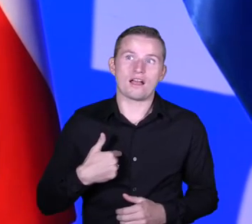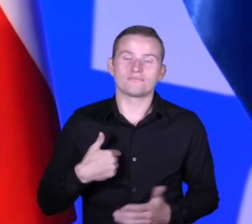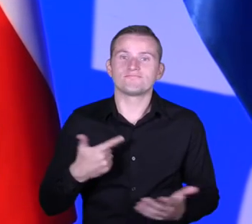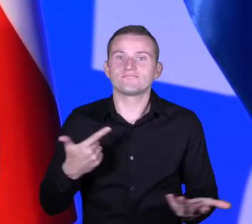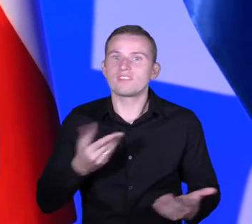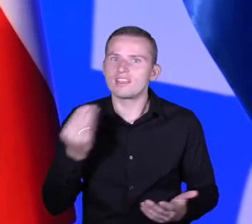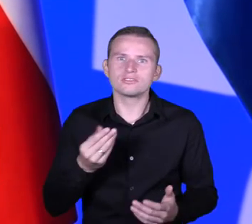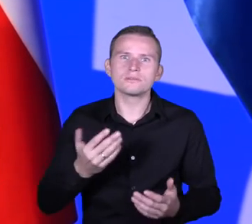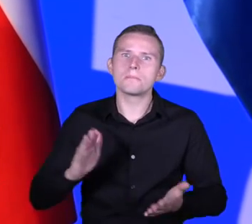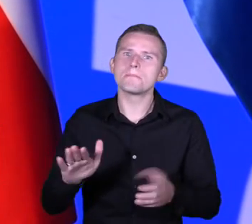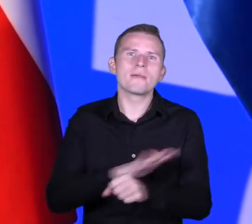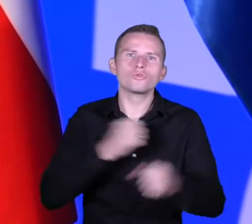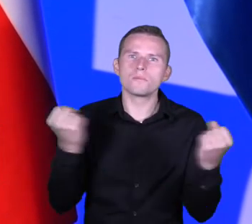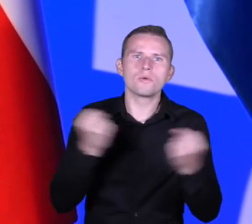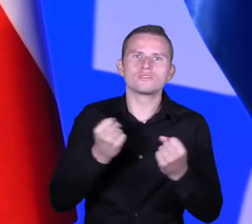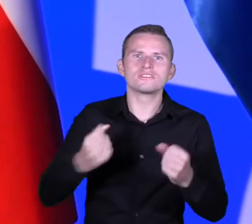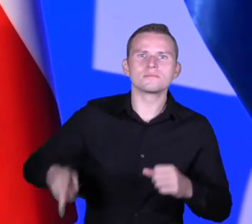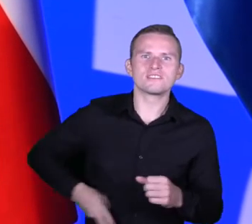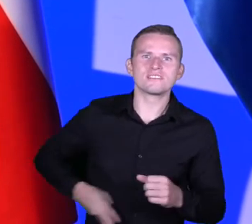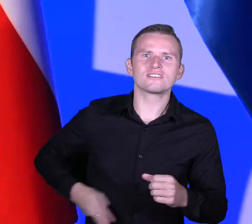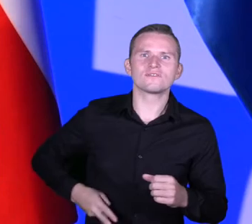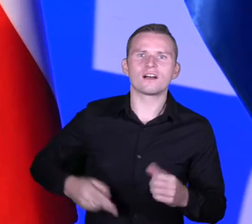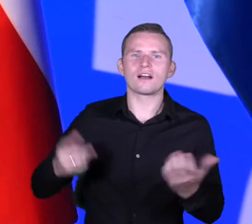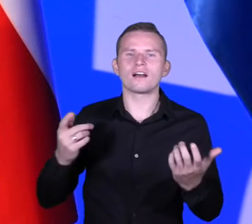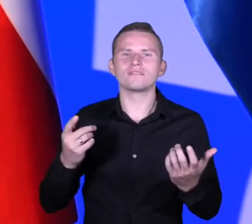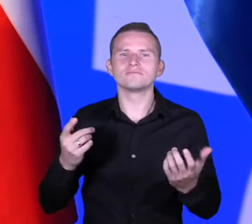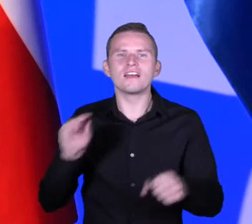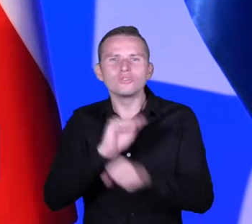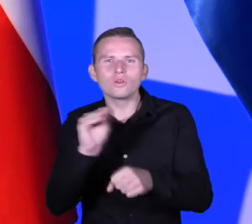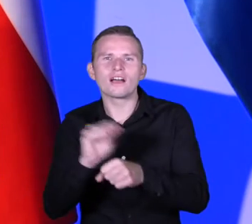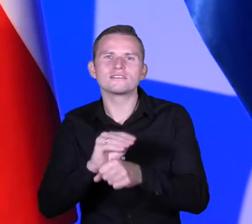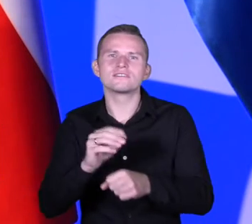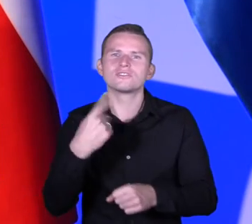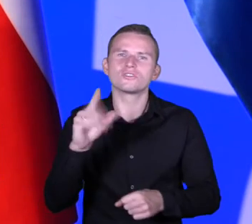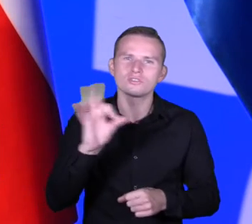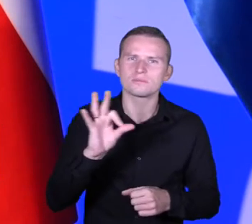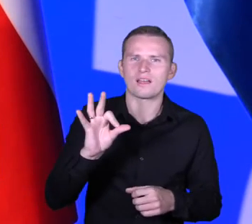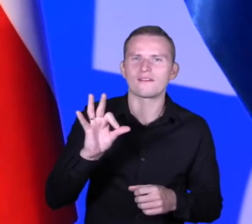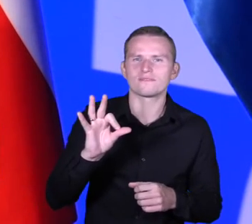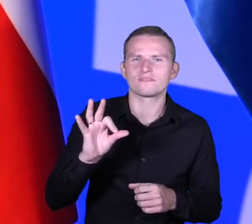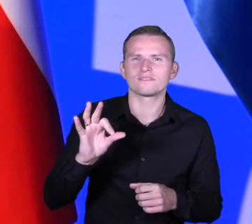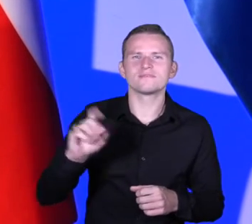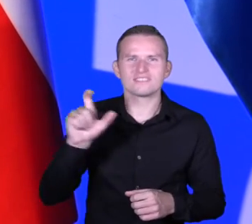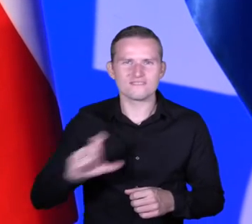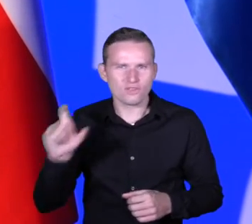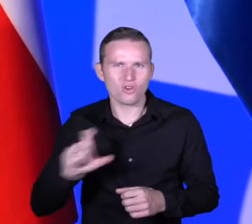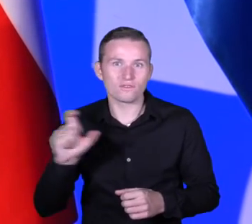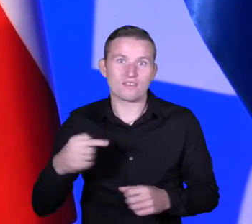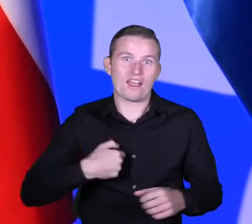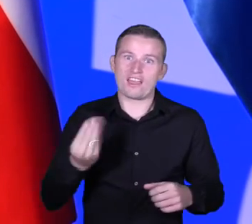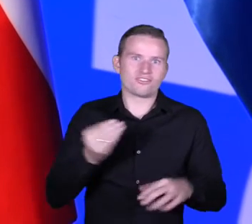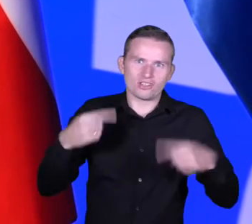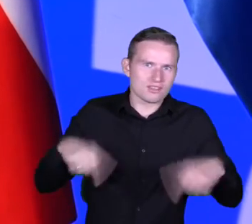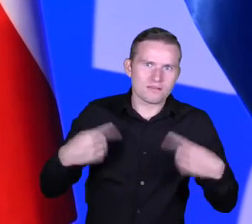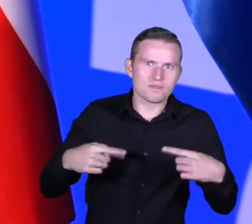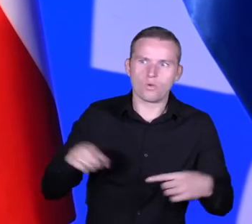będąc pełnomocnikiem ministra edukacji do spraw transformacji cyfrowej, do tego tematu przez Jędra Kapitowskiego, jeszcze jak zaczynał tutaj